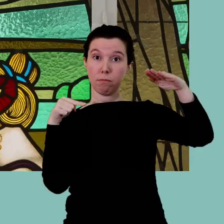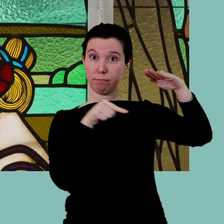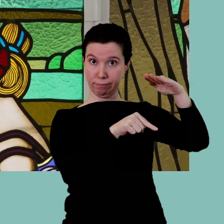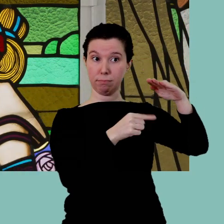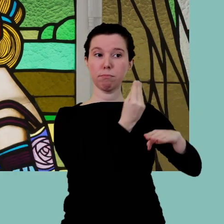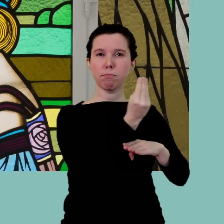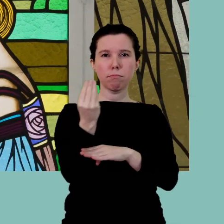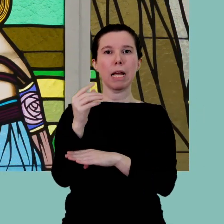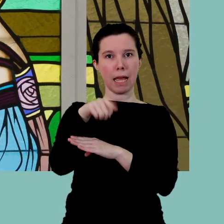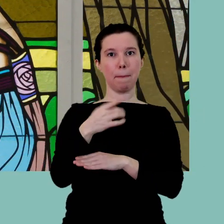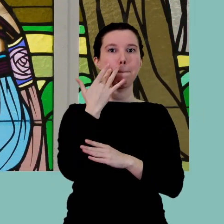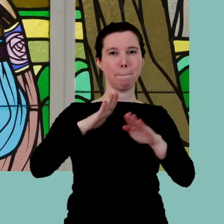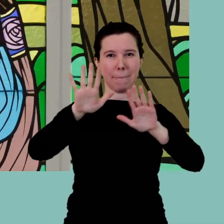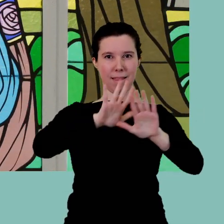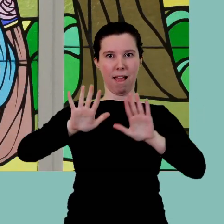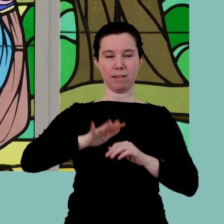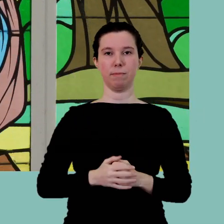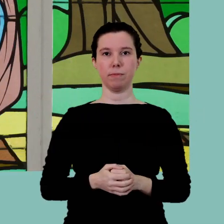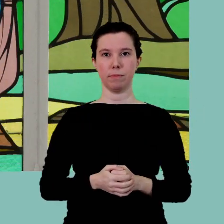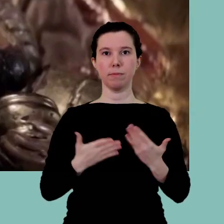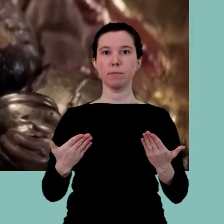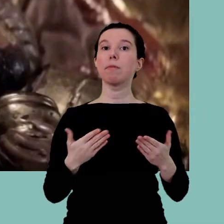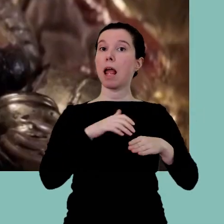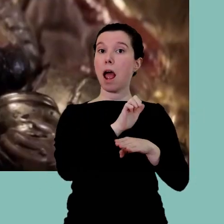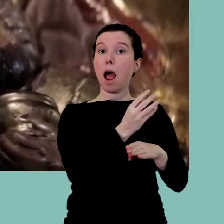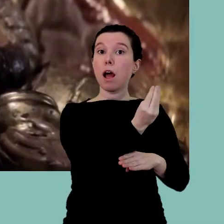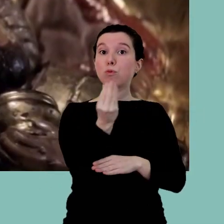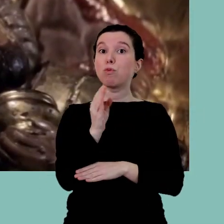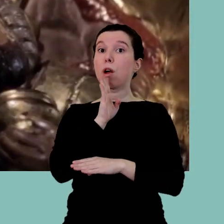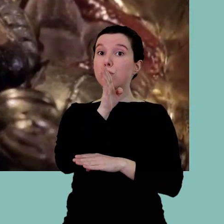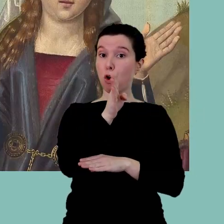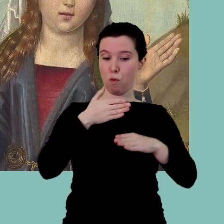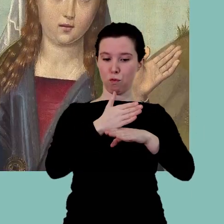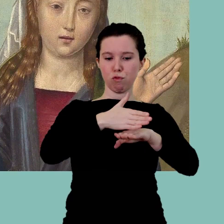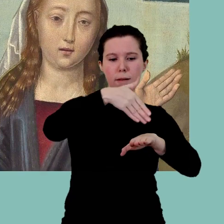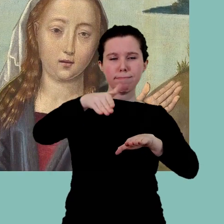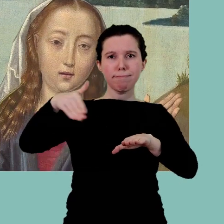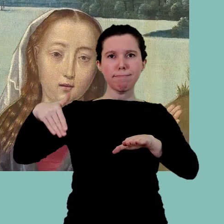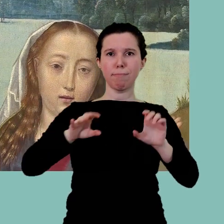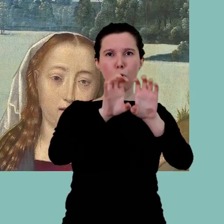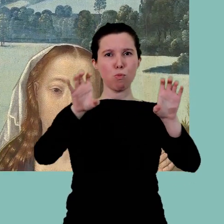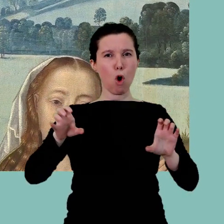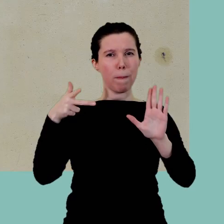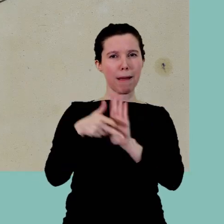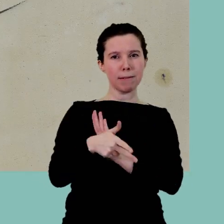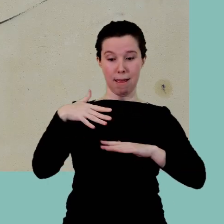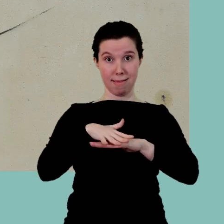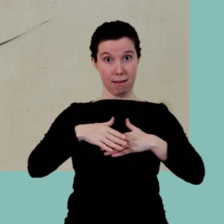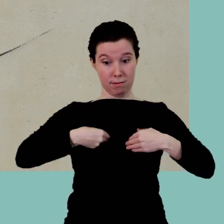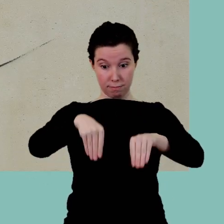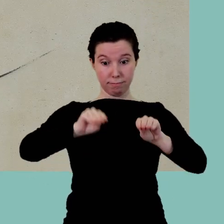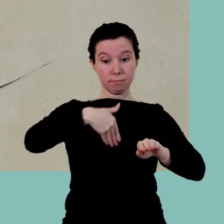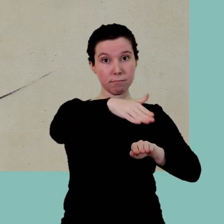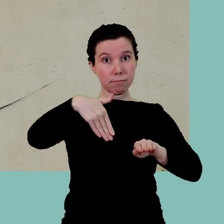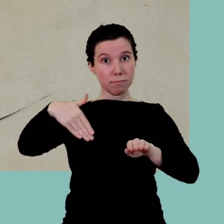monuments, esgrafiats i vitralls. Escultures i pintures sobre fusta, mobles històrics, teixits, pintura sobre